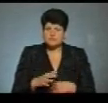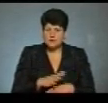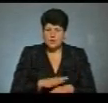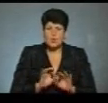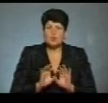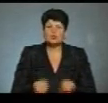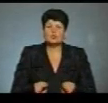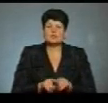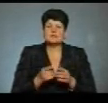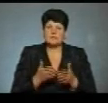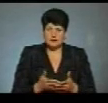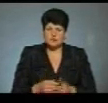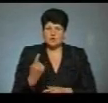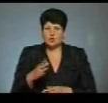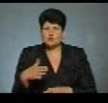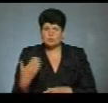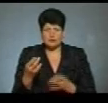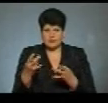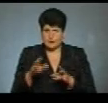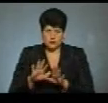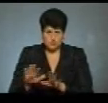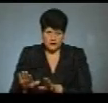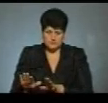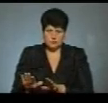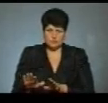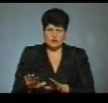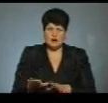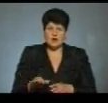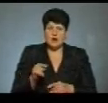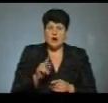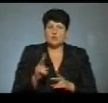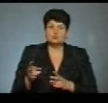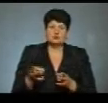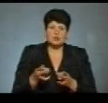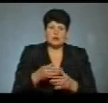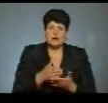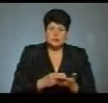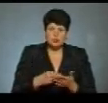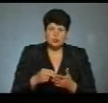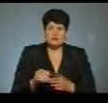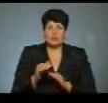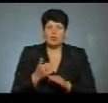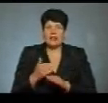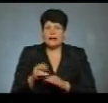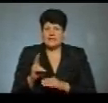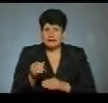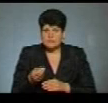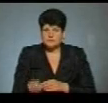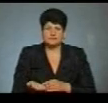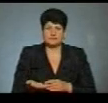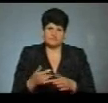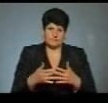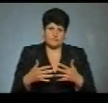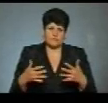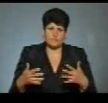коментують так. З одної сторони не потрібно, через що кому треба там хліб купити або кредит або ще якось там влажу.